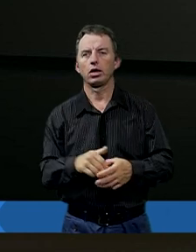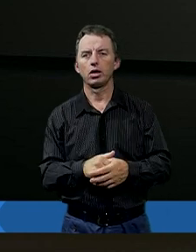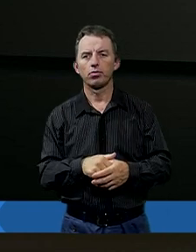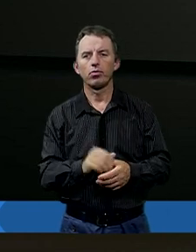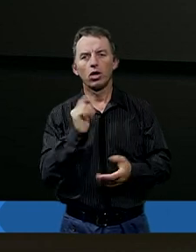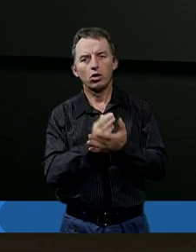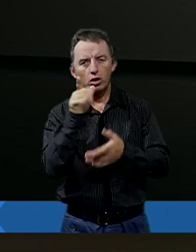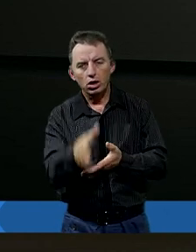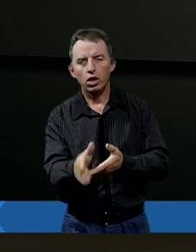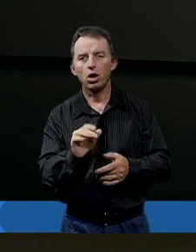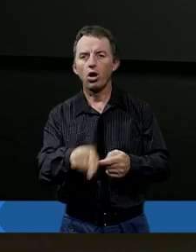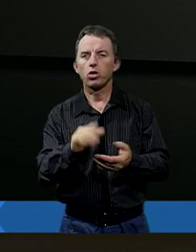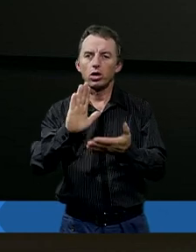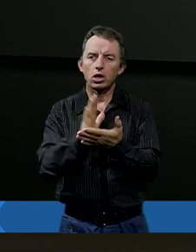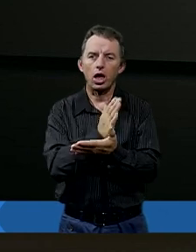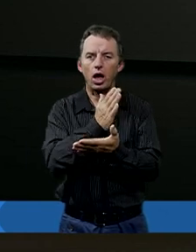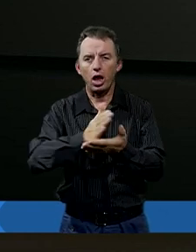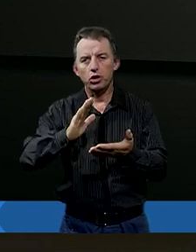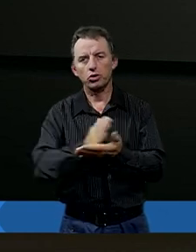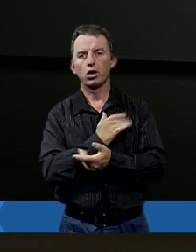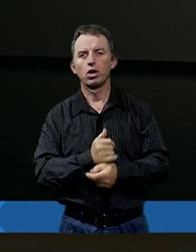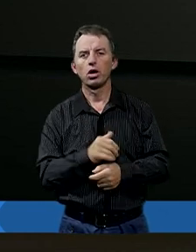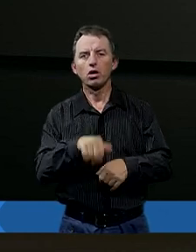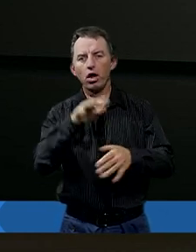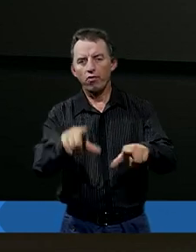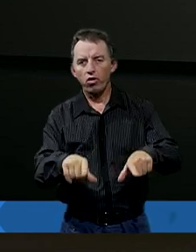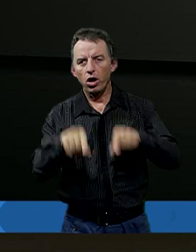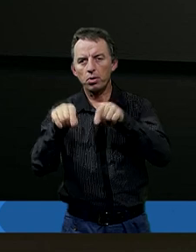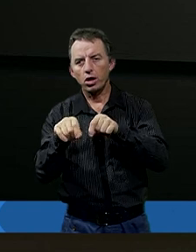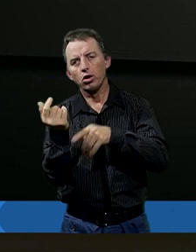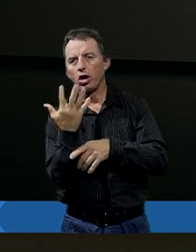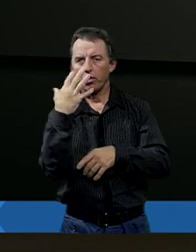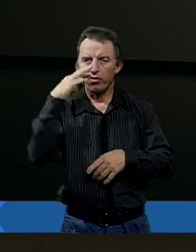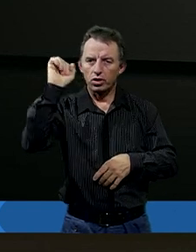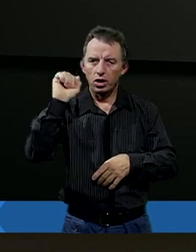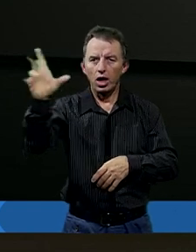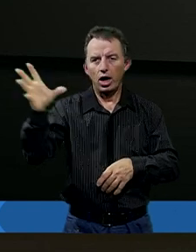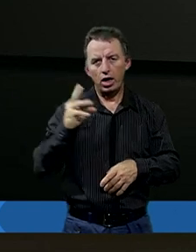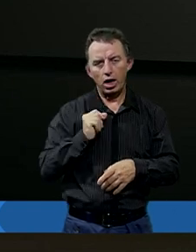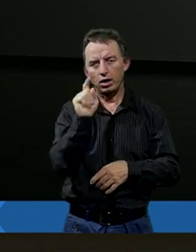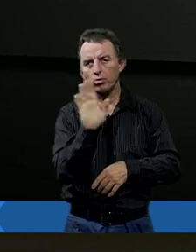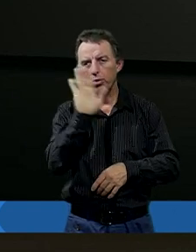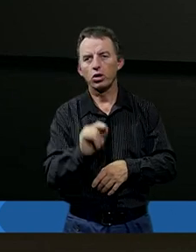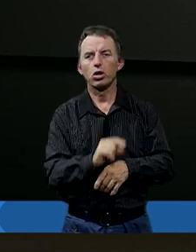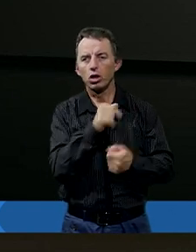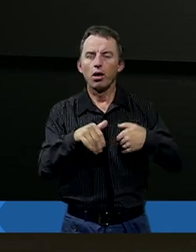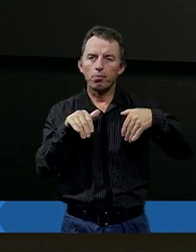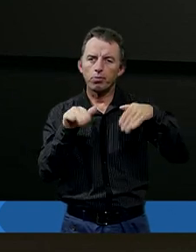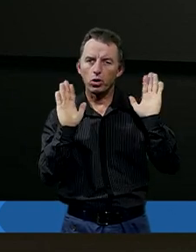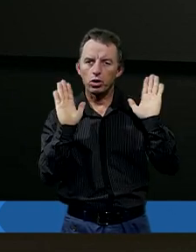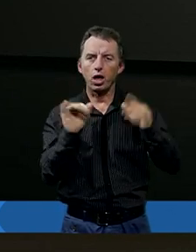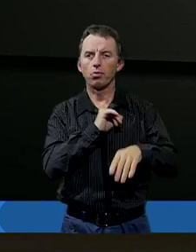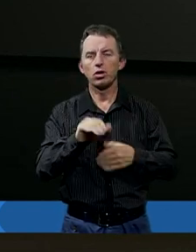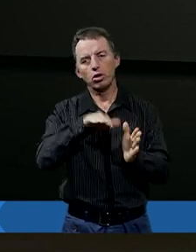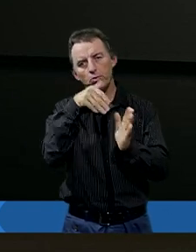I to tylko od nas zależy. Co wybierzemy? Czy zwyciężymy razem z Bogiem? Czy poddamy się